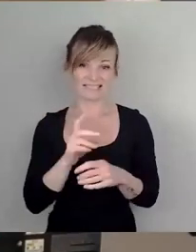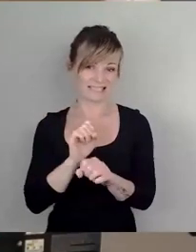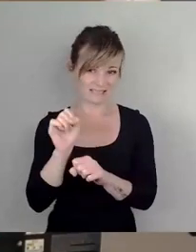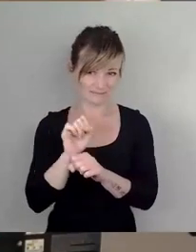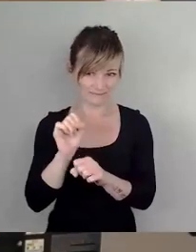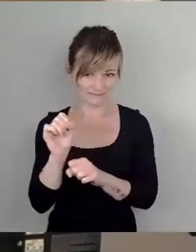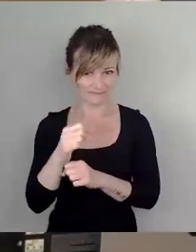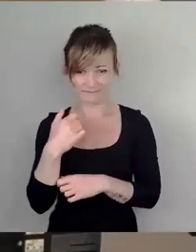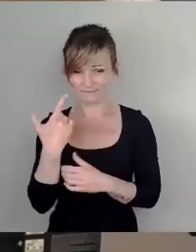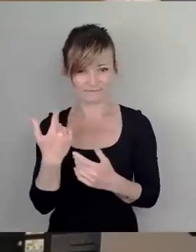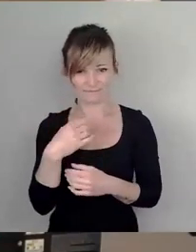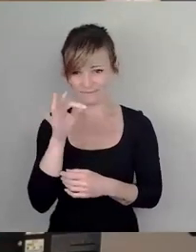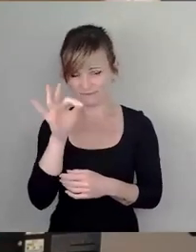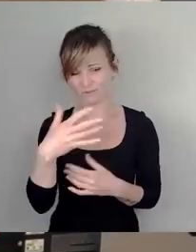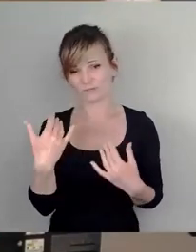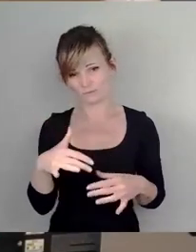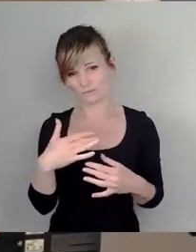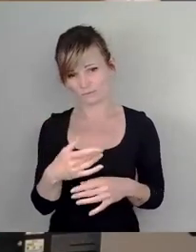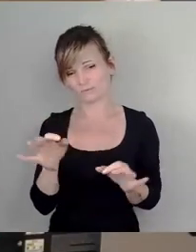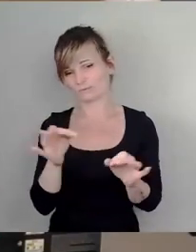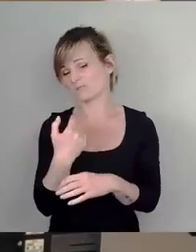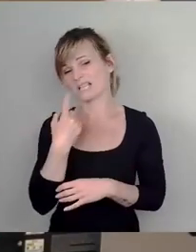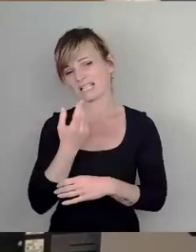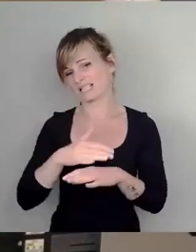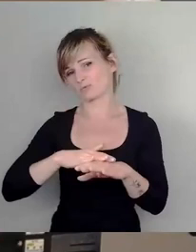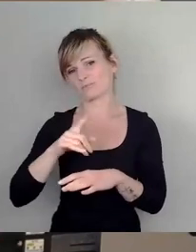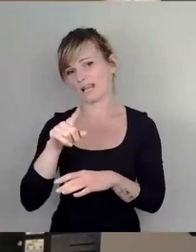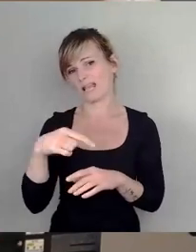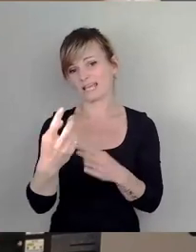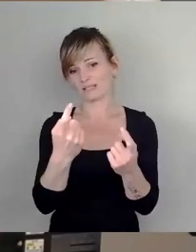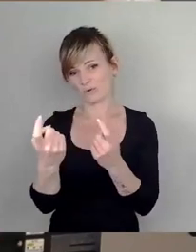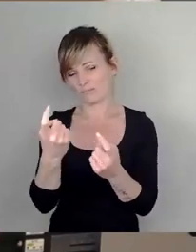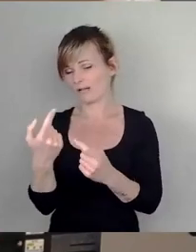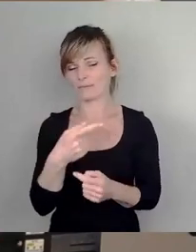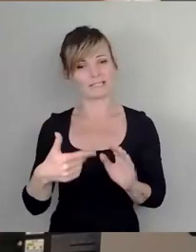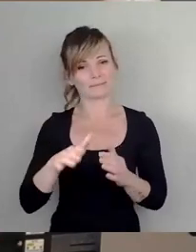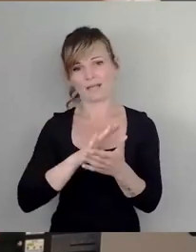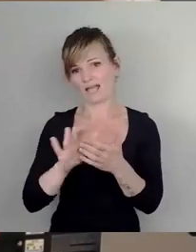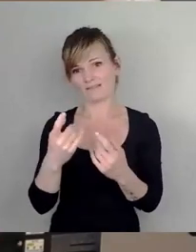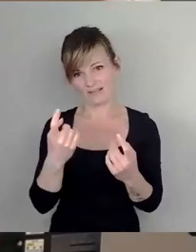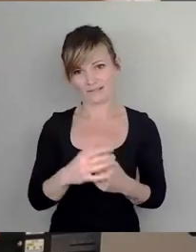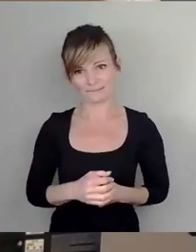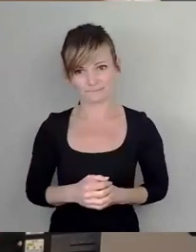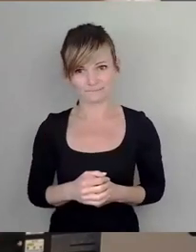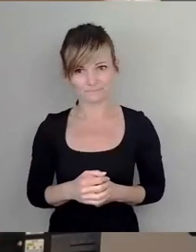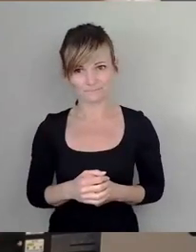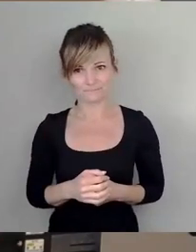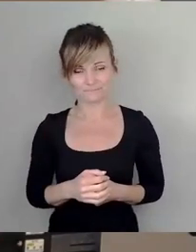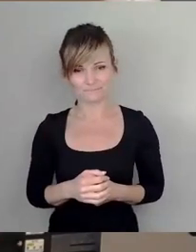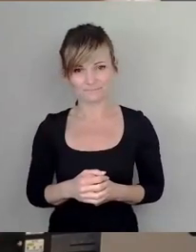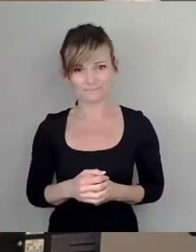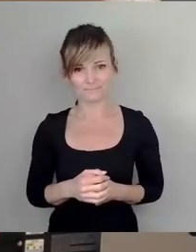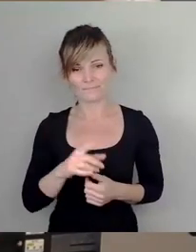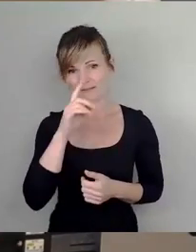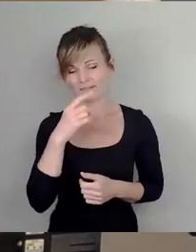nicht unbedingt. Also ich sage jetzt nicht, ihr tut mir leid, aber es wird nicht leichter werden. Und wenn ich ein